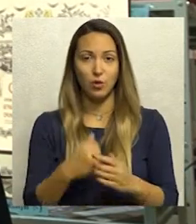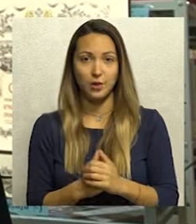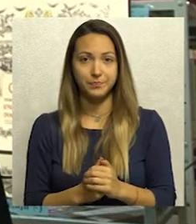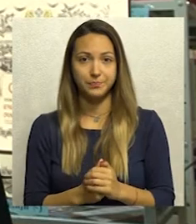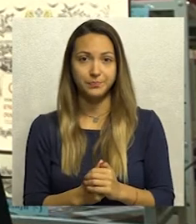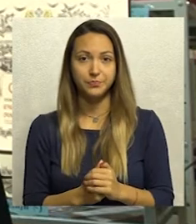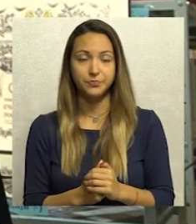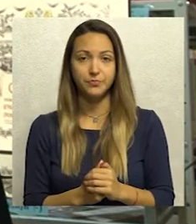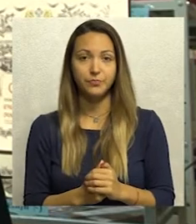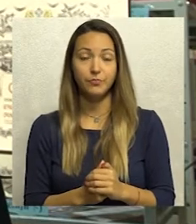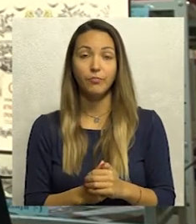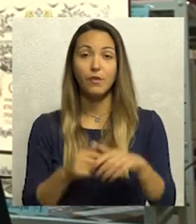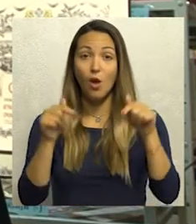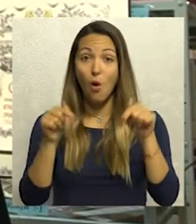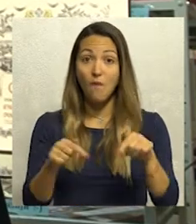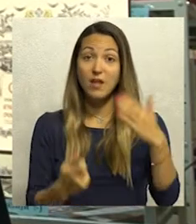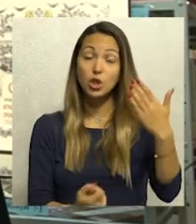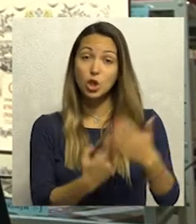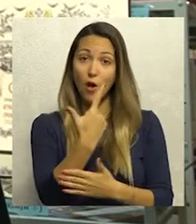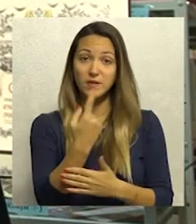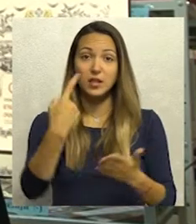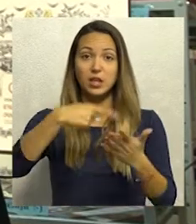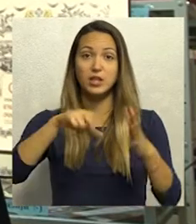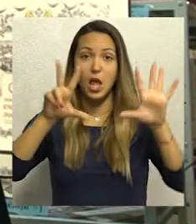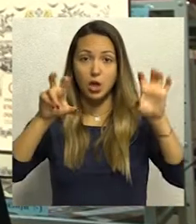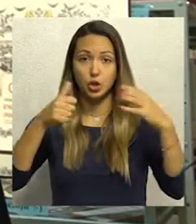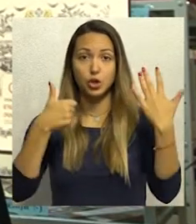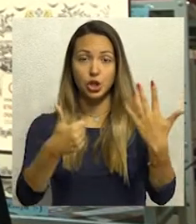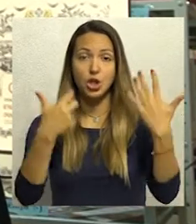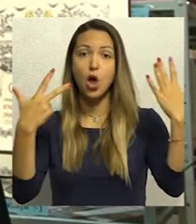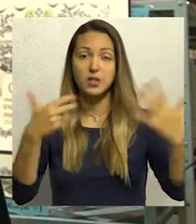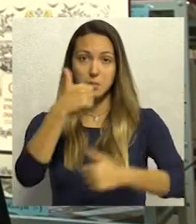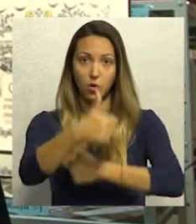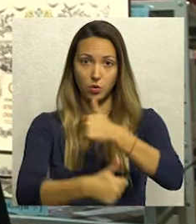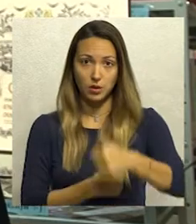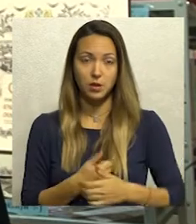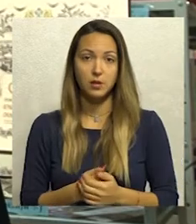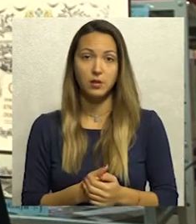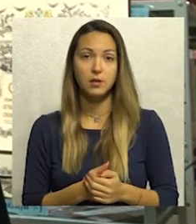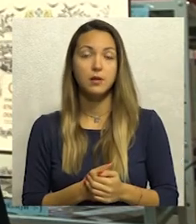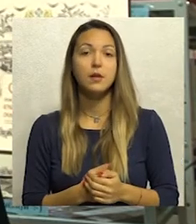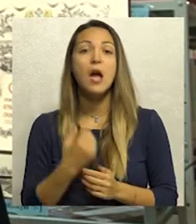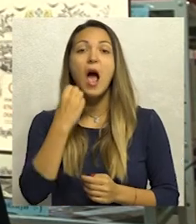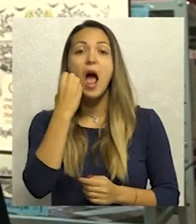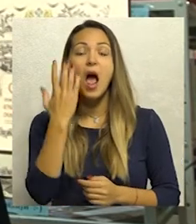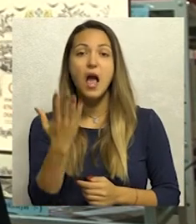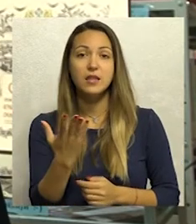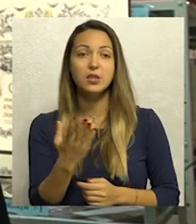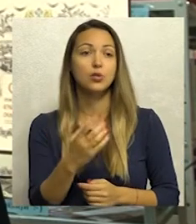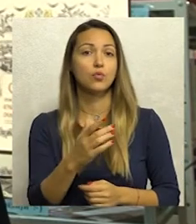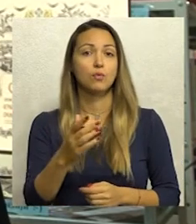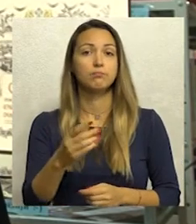ovaj događaj iz 1868. godine, kada su preduzimljivi građani